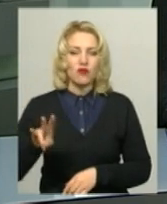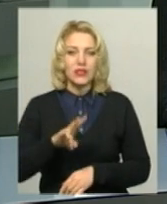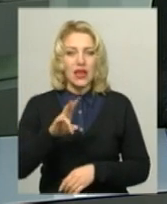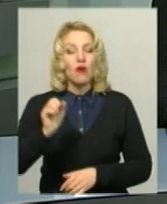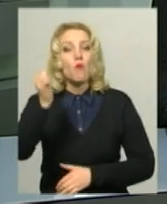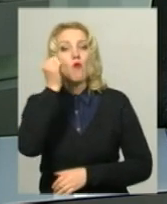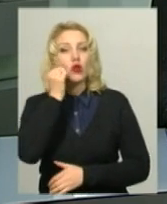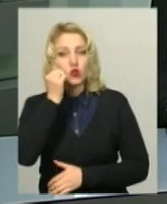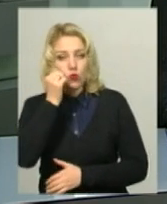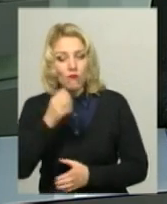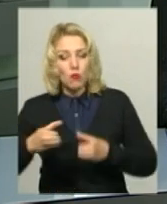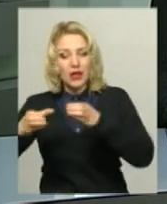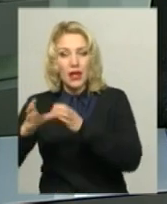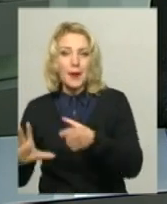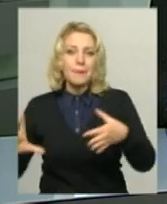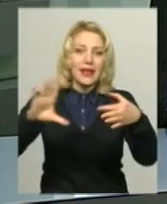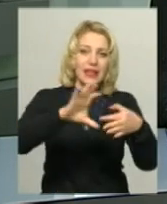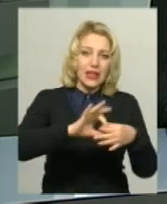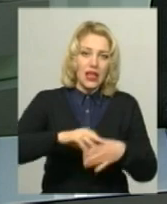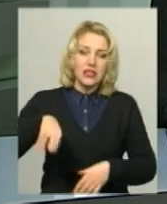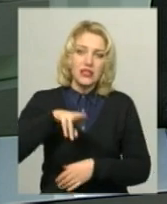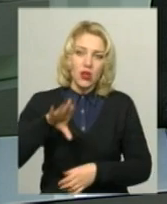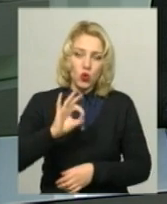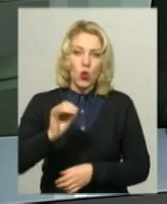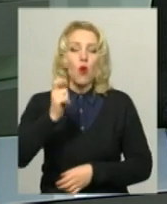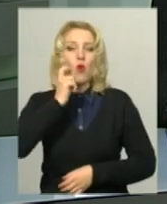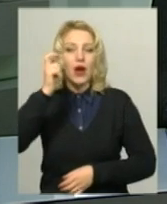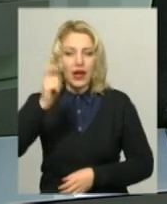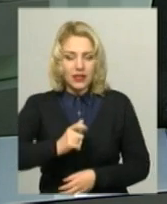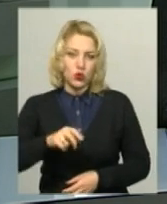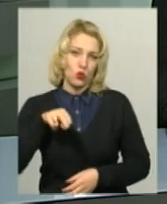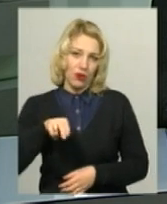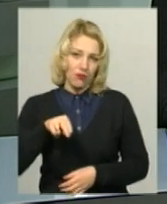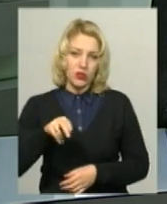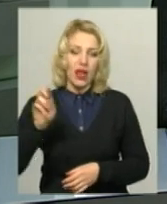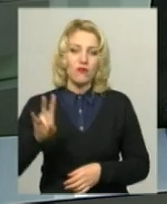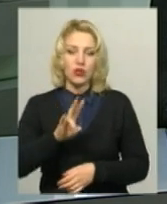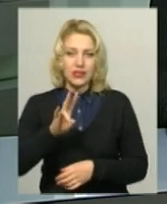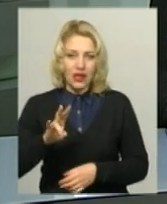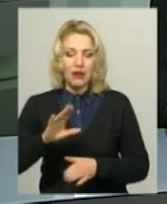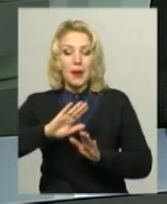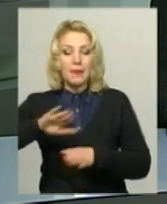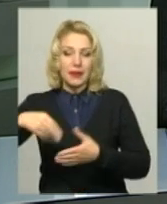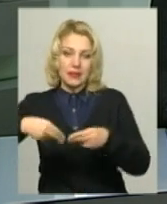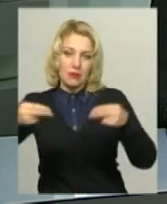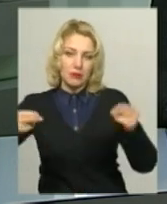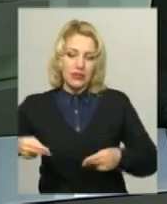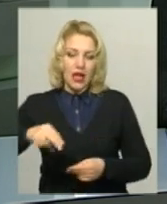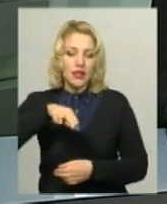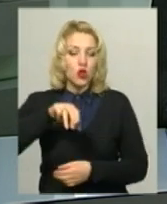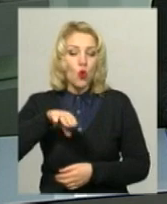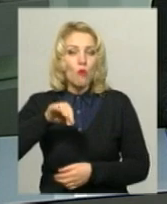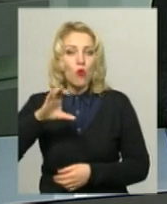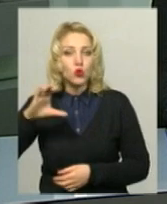Ізяславського району приєдналися до Української православної помісної церкви України після підписання Томосу. Бажаючих до переходу є